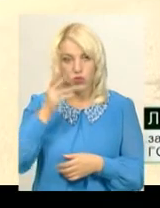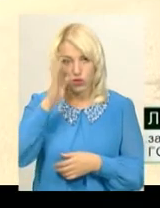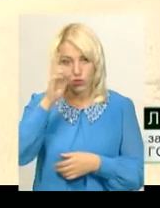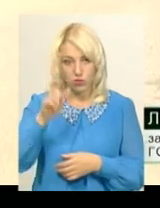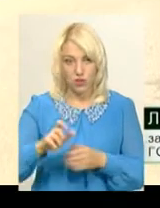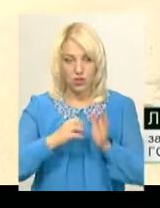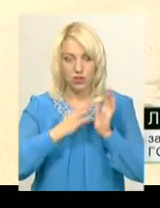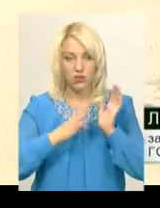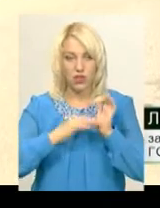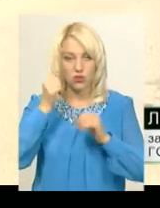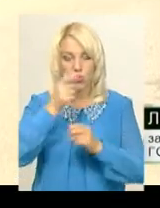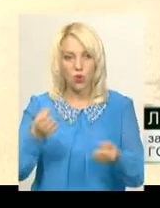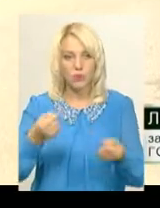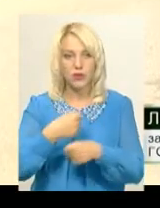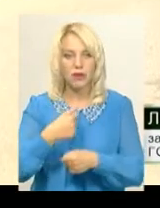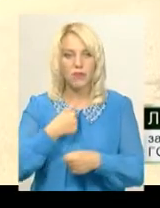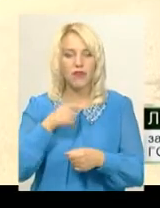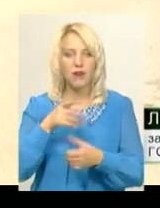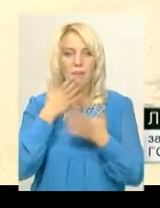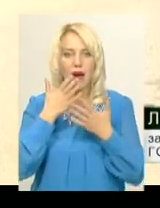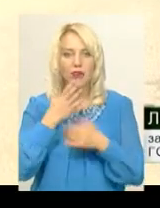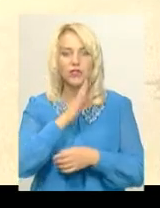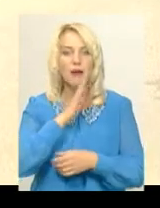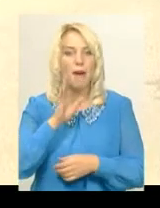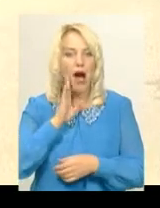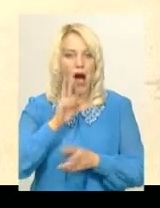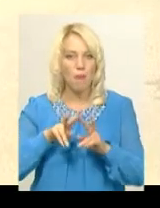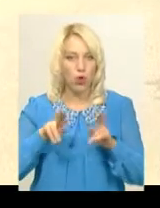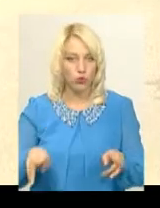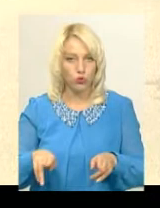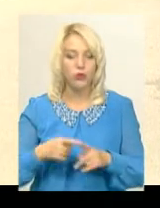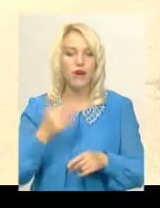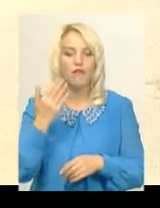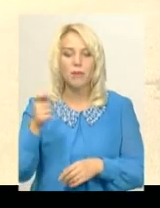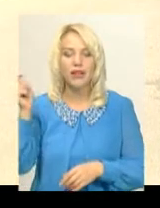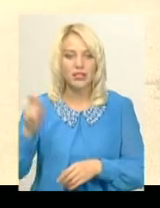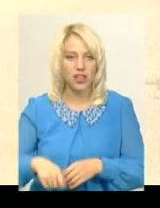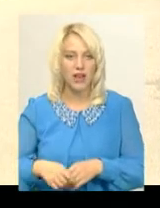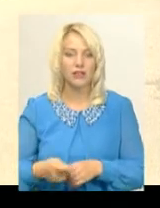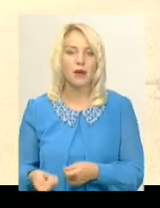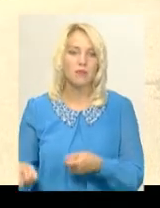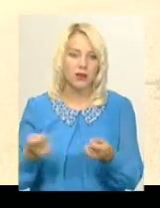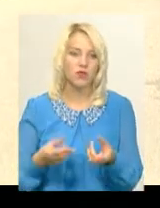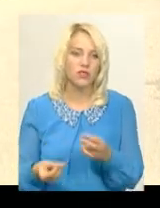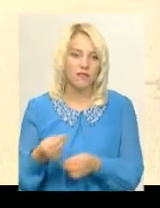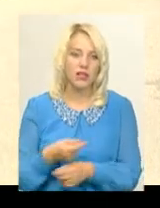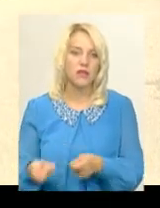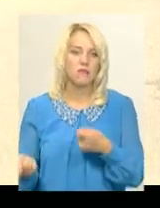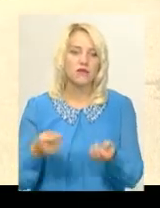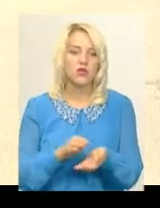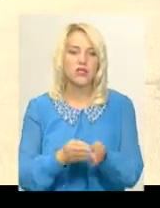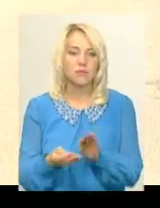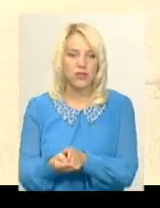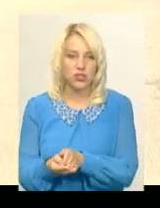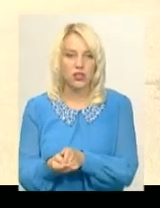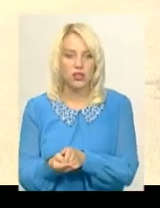років обіймає мене і каже, ви пахнете мамою, ви приїжджайте, привозьте вареники, привозьте пиріжки.